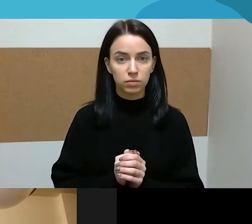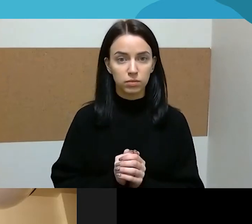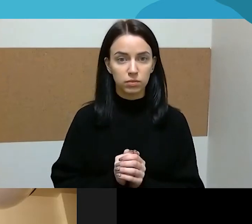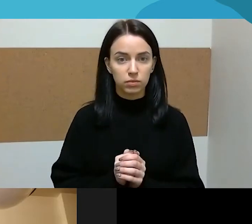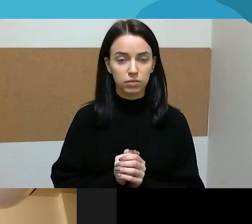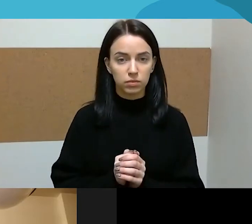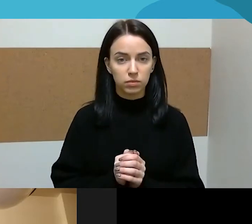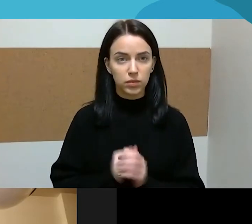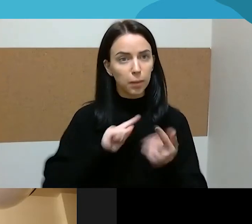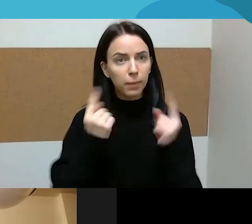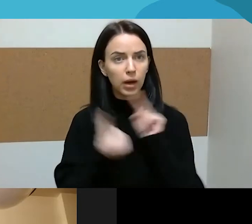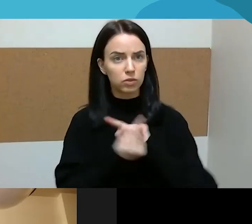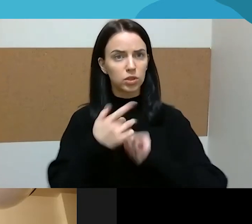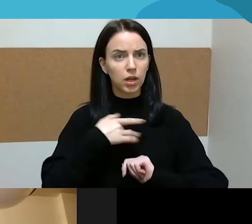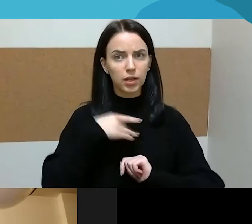savimu,